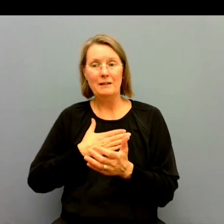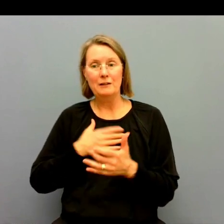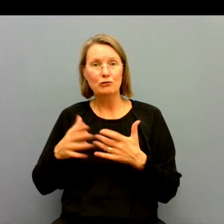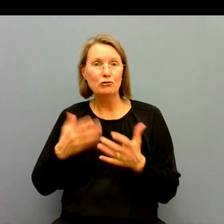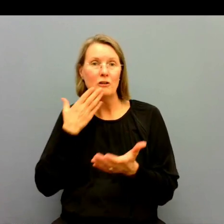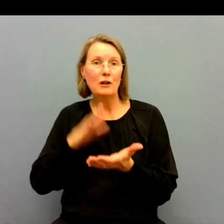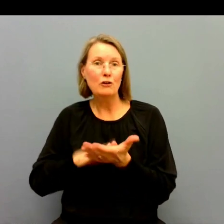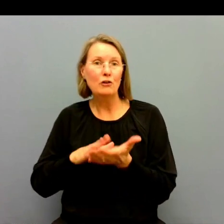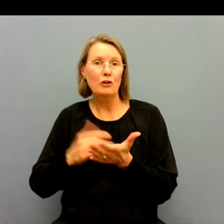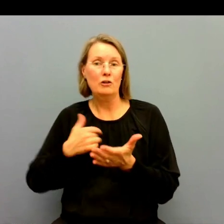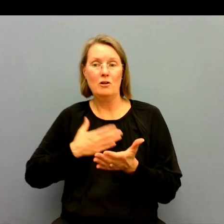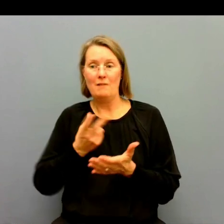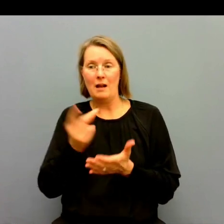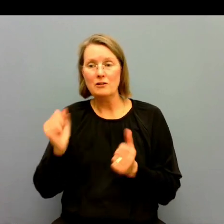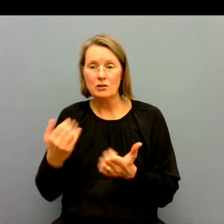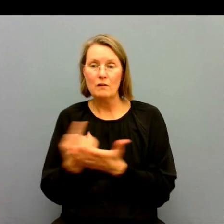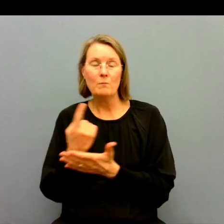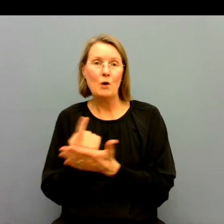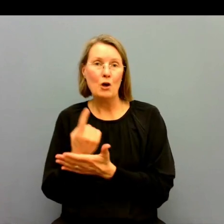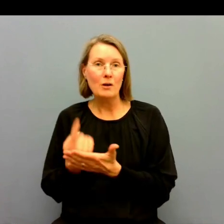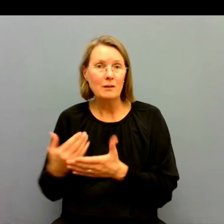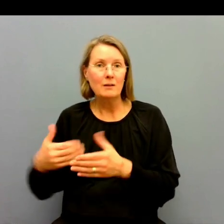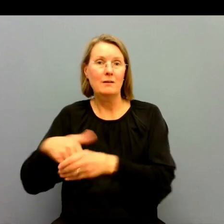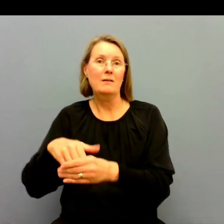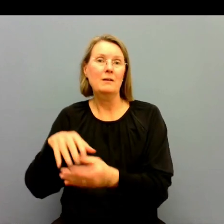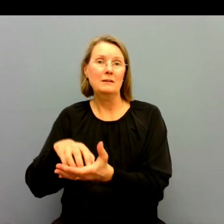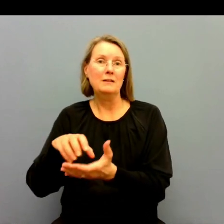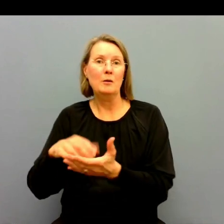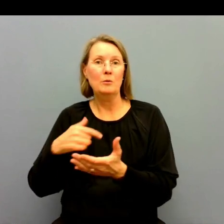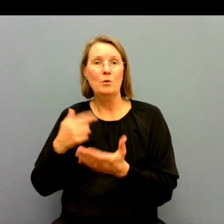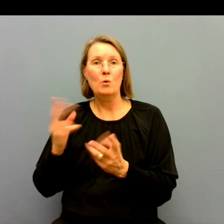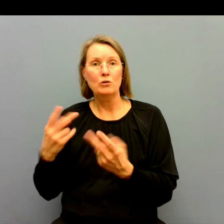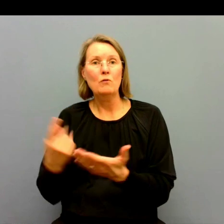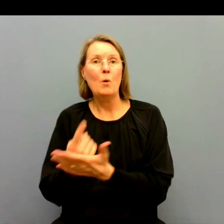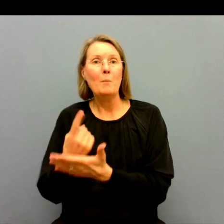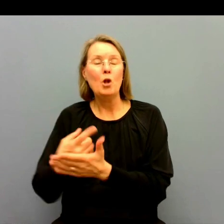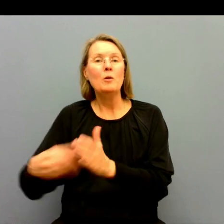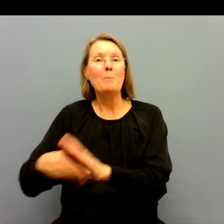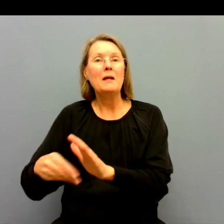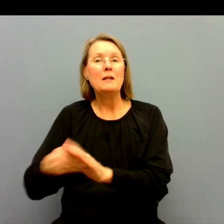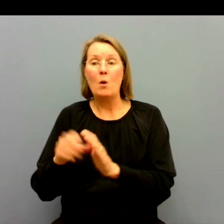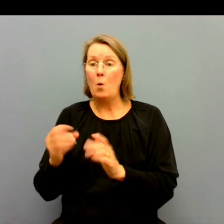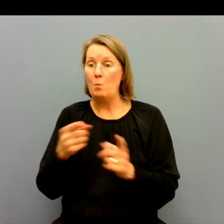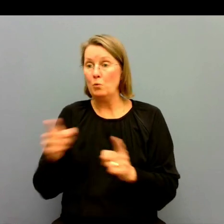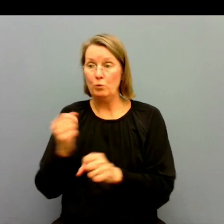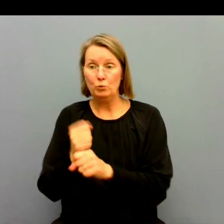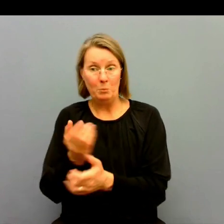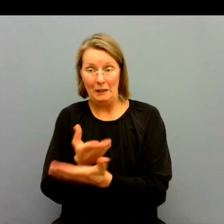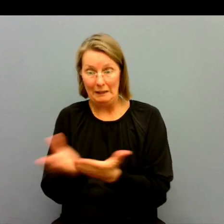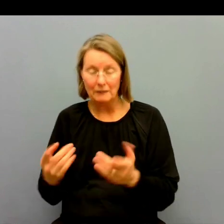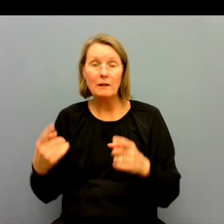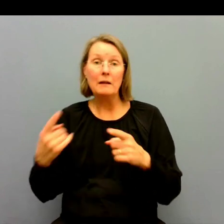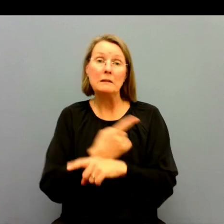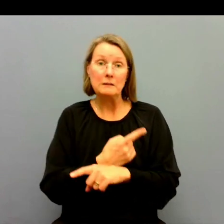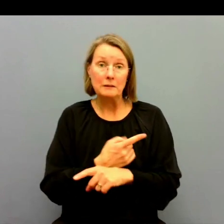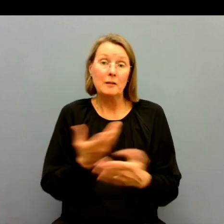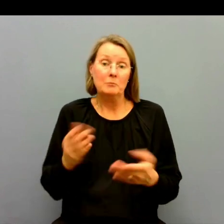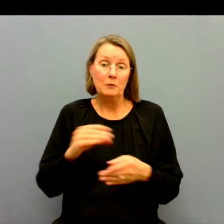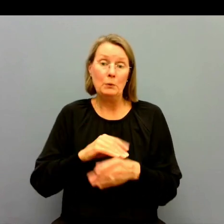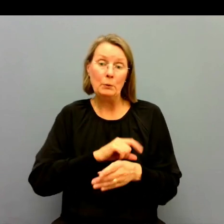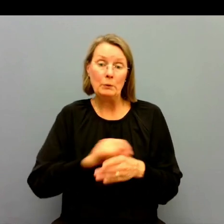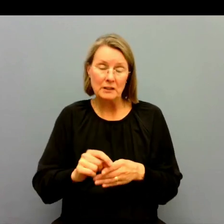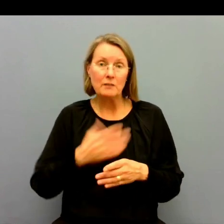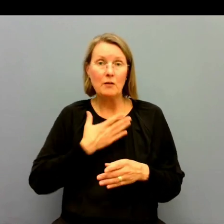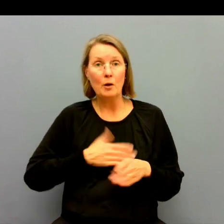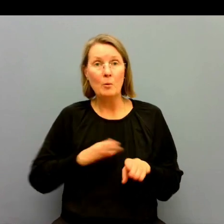vara till nytta, jag vill att andra ska få ta del av samhället och få bidra till samhället. Har vi inte folk som jobbar då kommer de istället vara